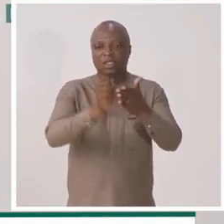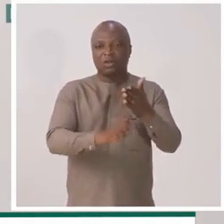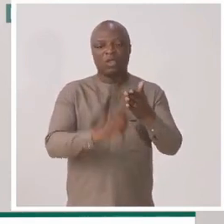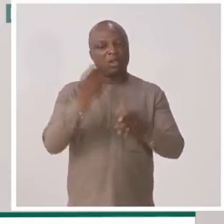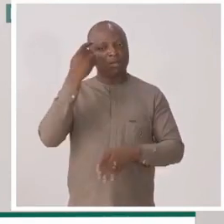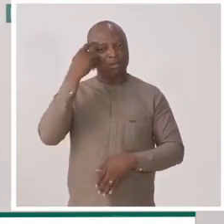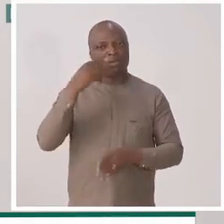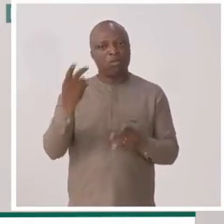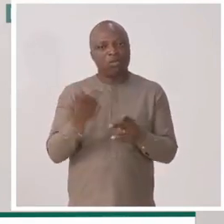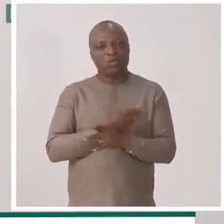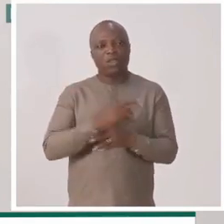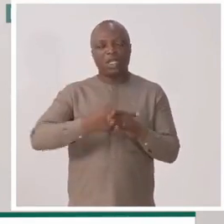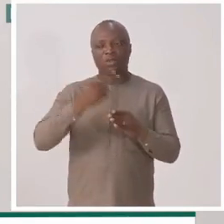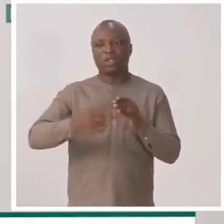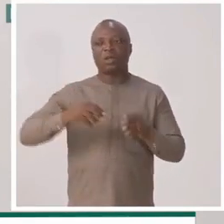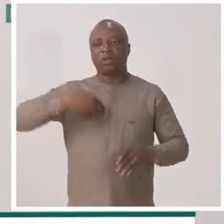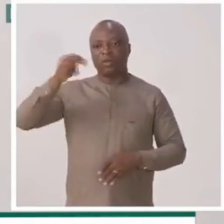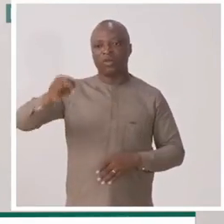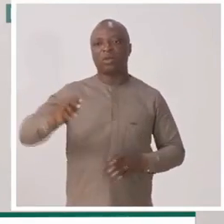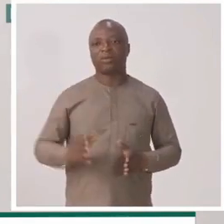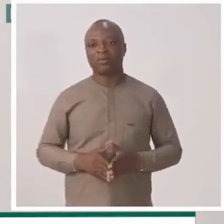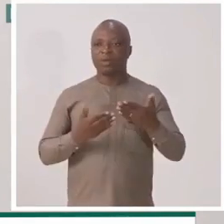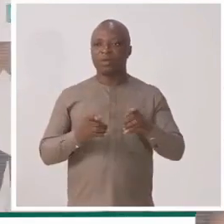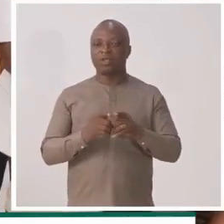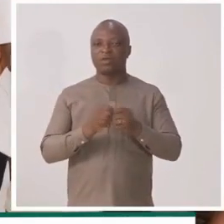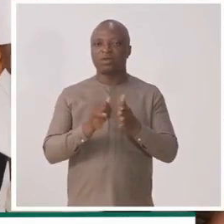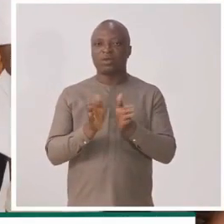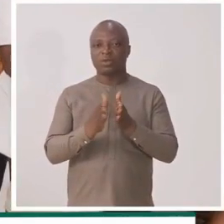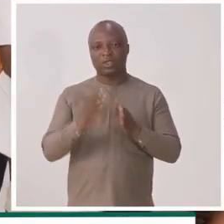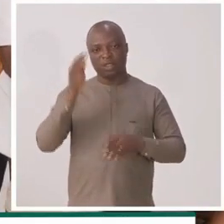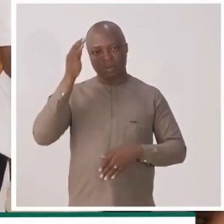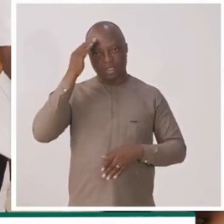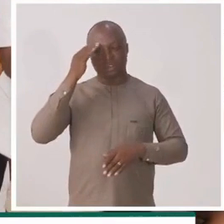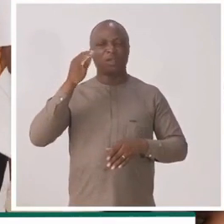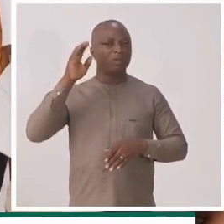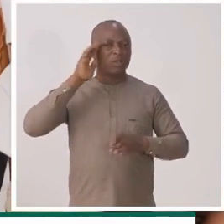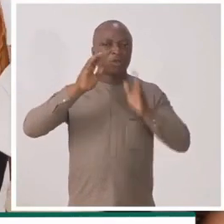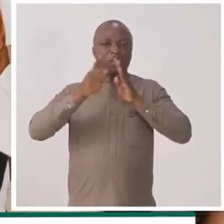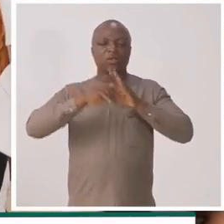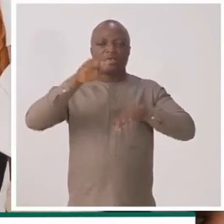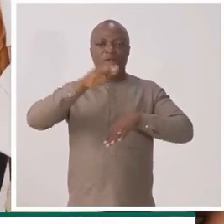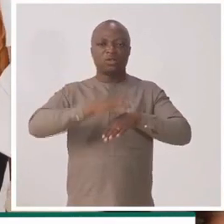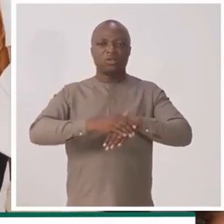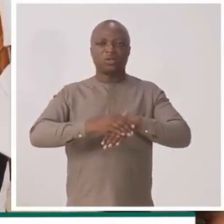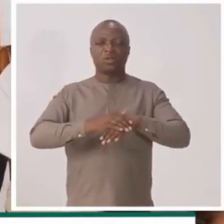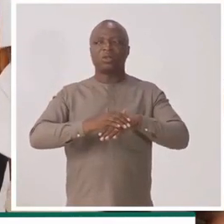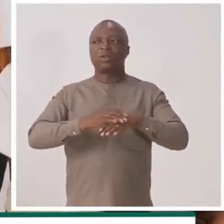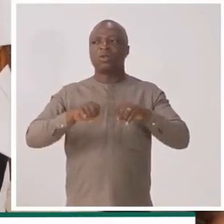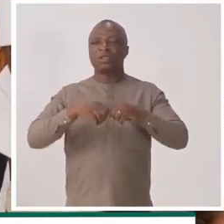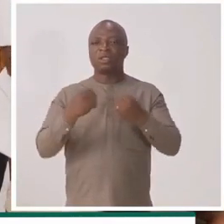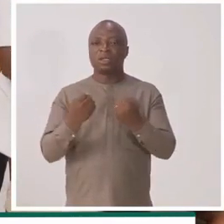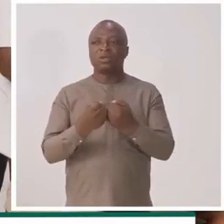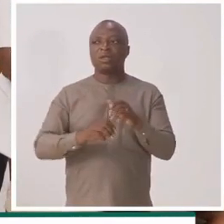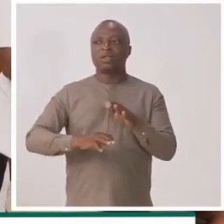articulée pour produire les résultats qu'on en attend. Au cours de ce conseil de ministre, une communication porte sur les